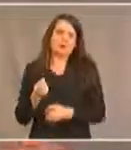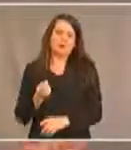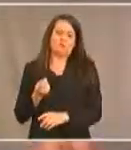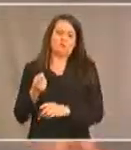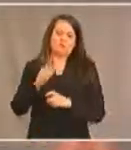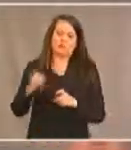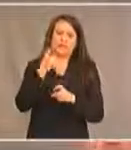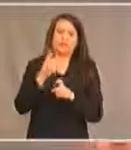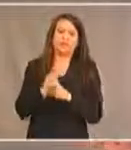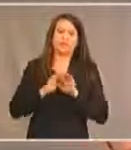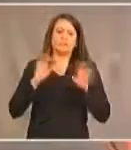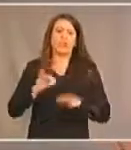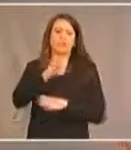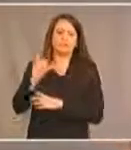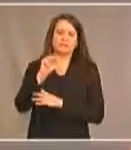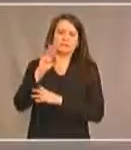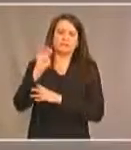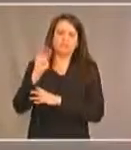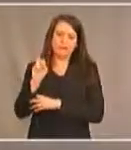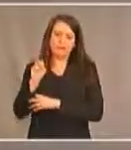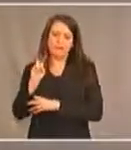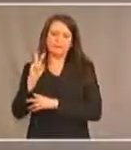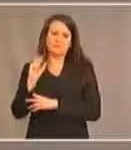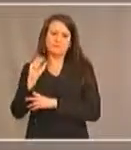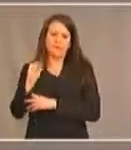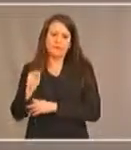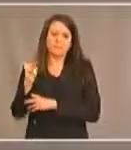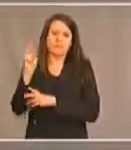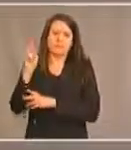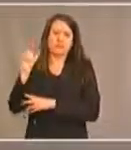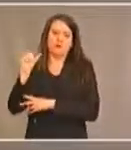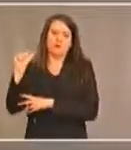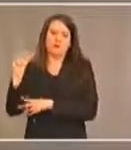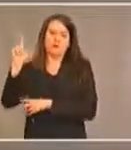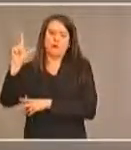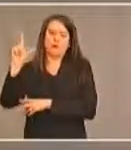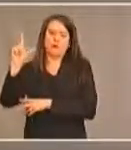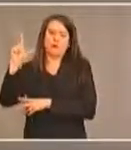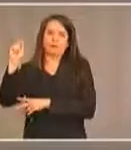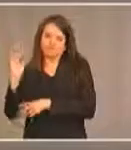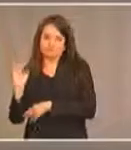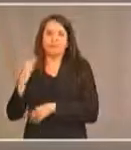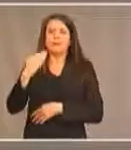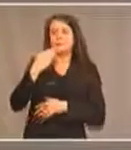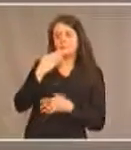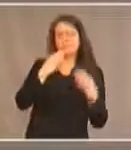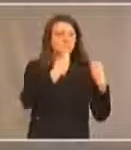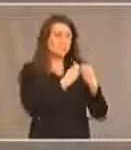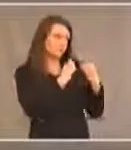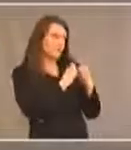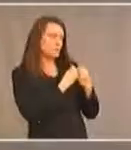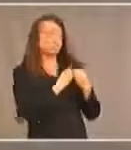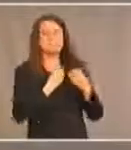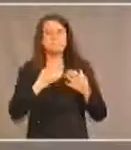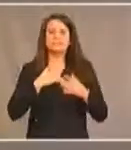Ralt. Merci, Dr. McDonald. Et je vous remercie tous de cette possibilité de poursuivre cette conversation très